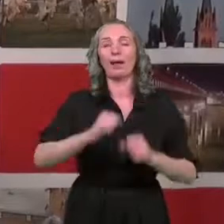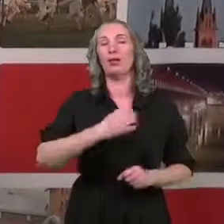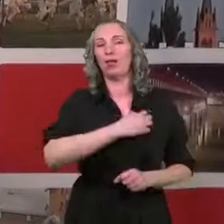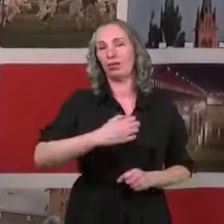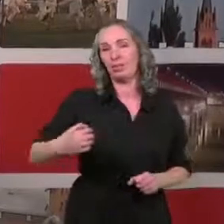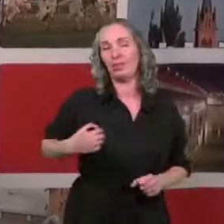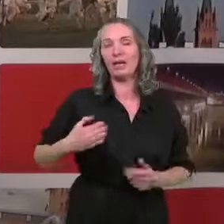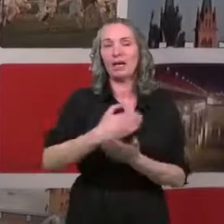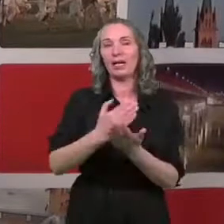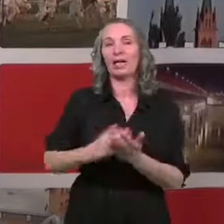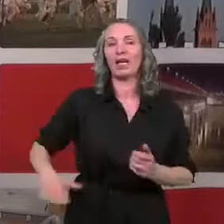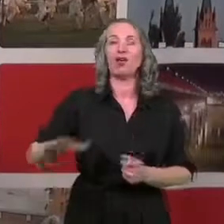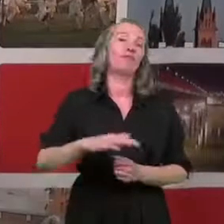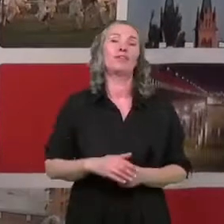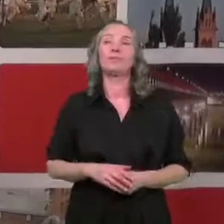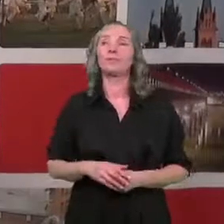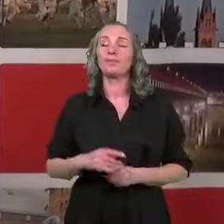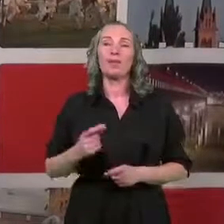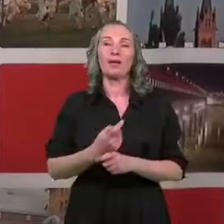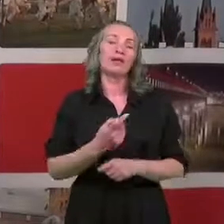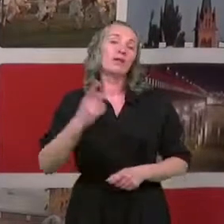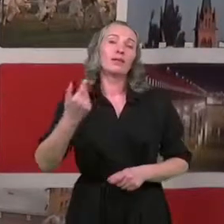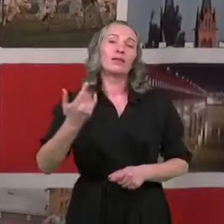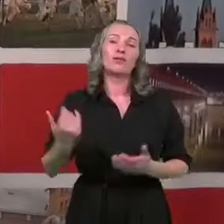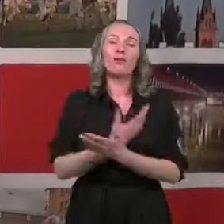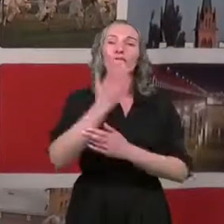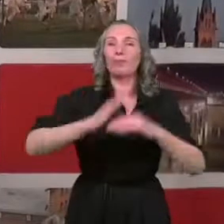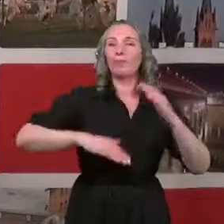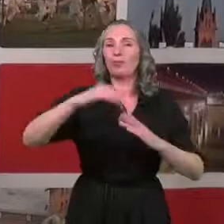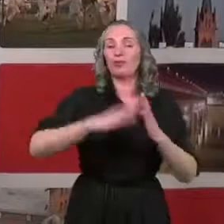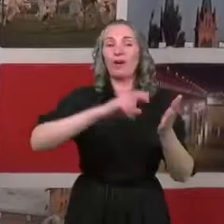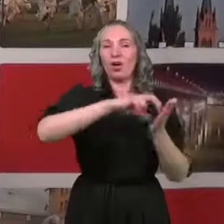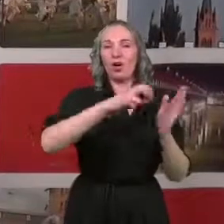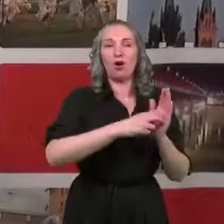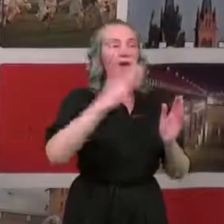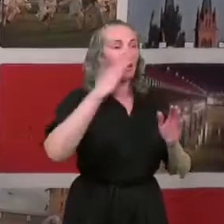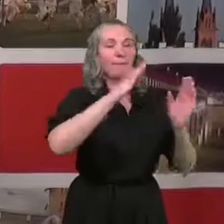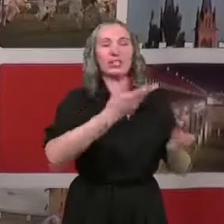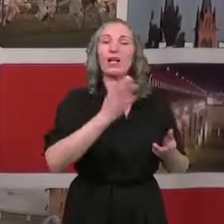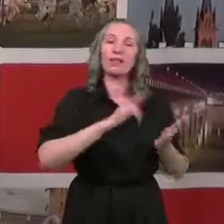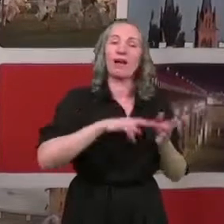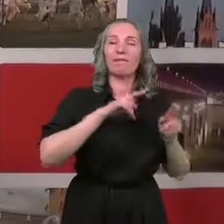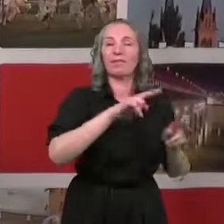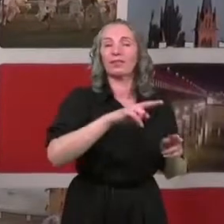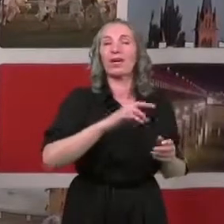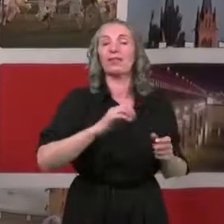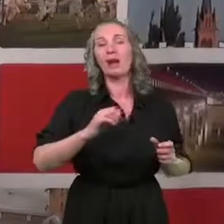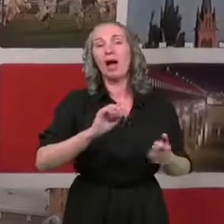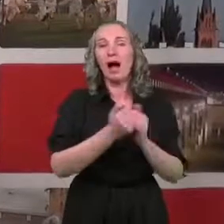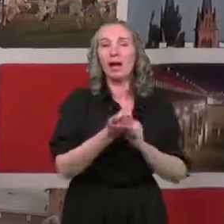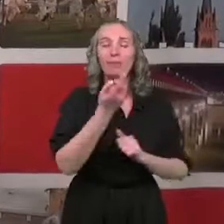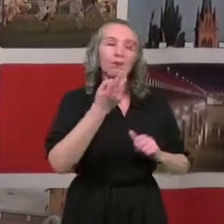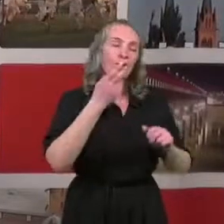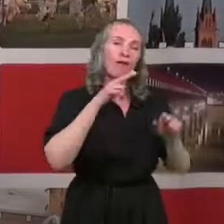Gospodarstwa Krajowego. Nowe zasady dotyczą budowania lokali mieszkalnych na wynajem lub jako mieszkania